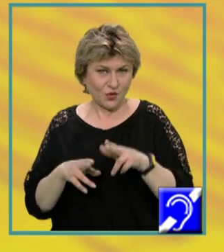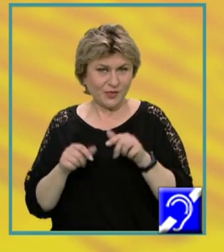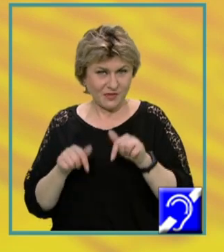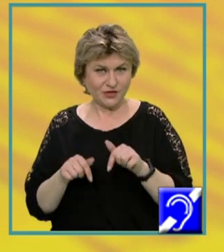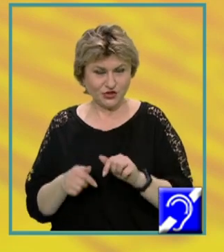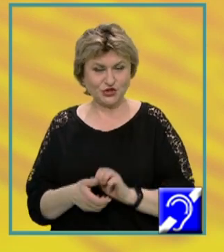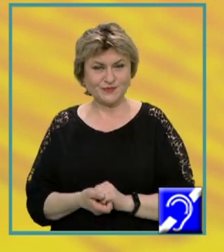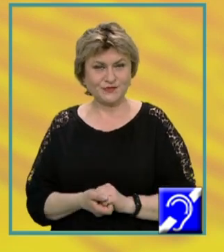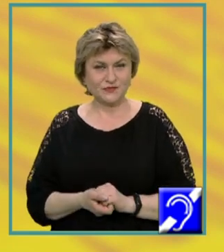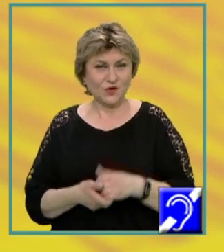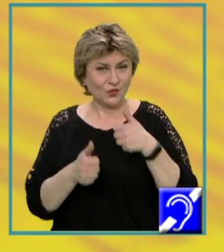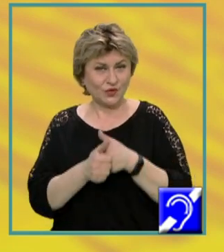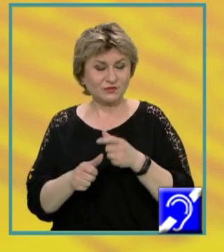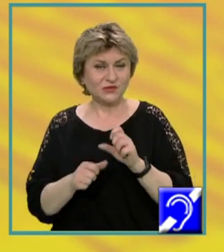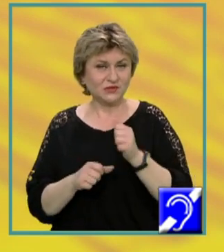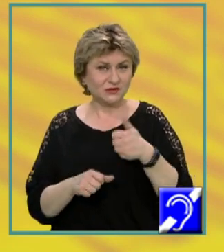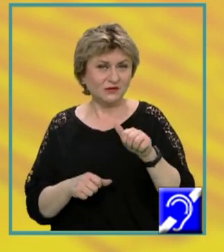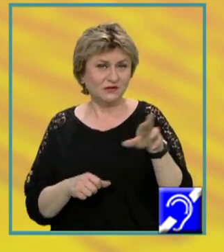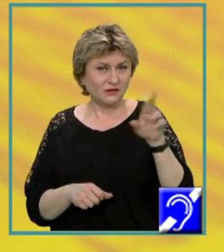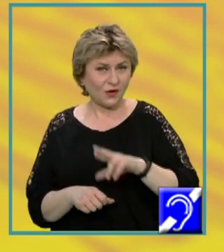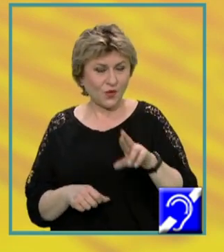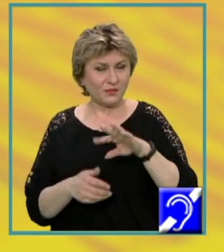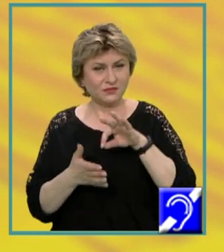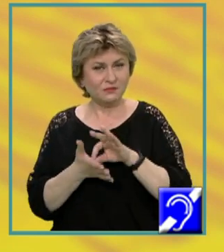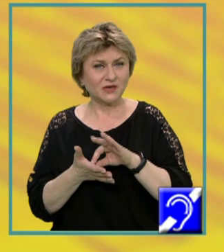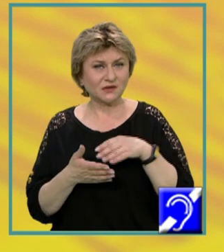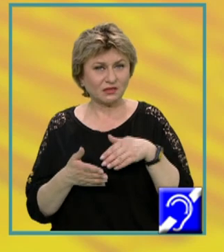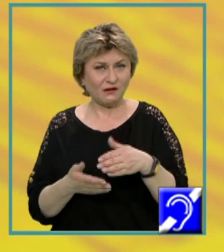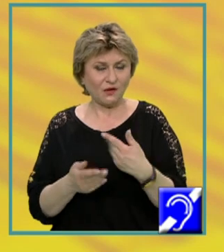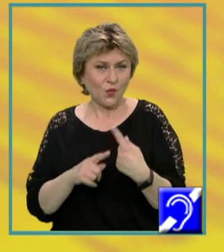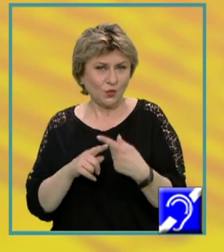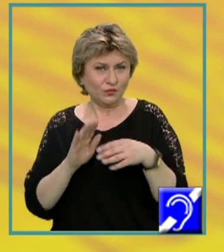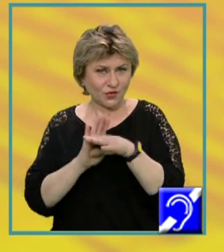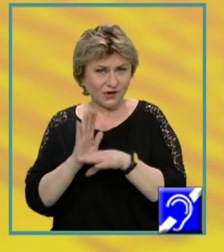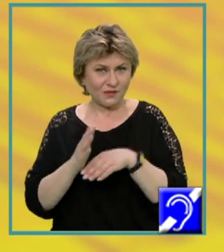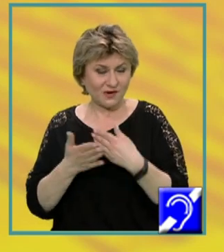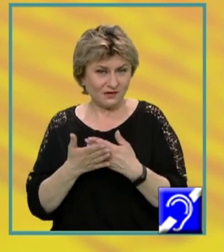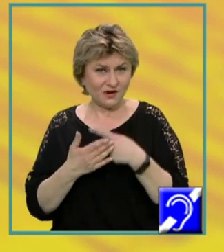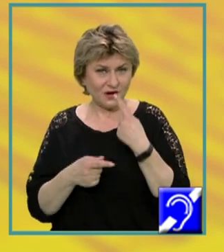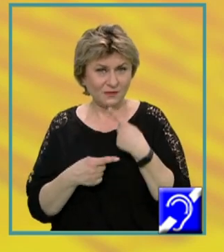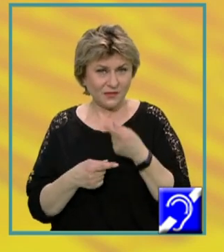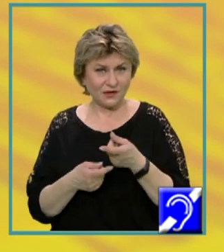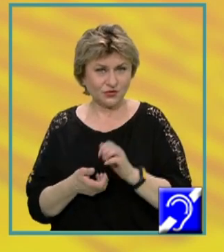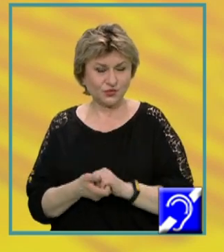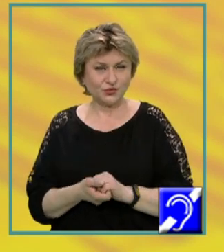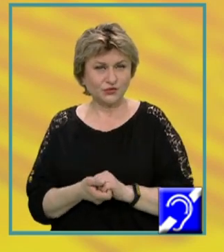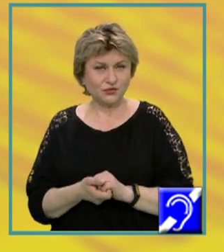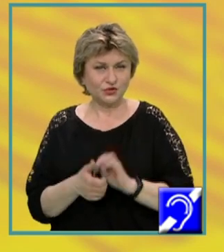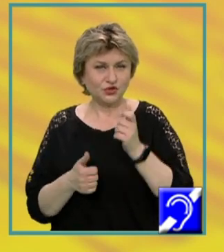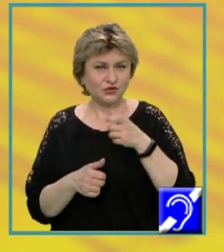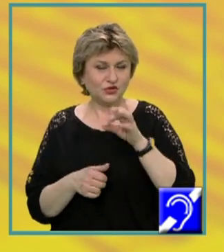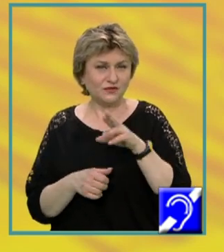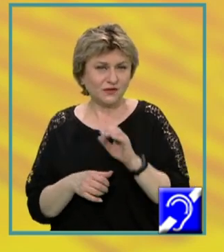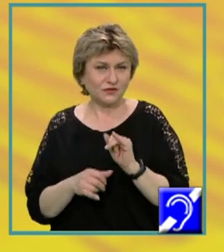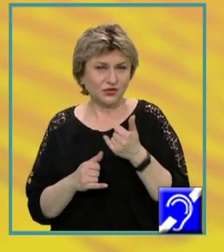aici, urmând să reluăm prezentarea subprogramelor, atât în limbajul C, C++,